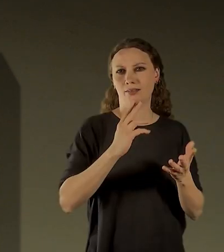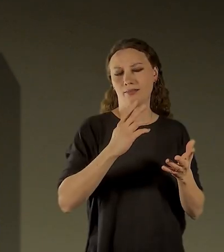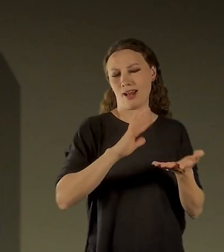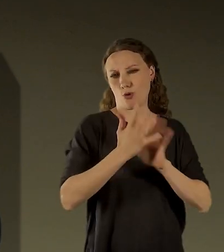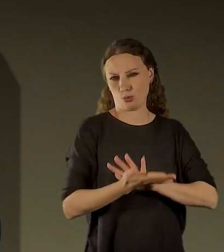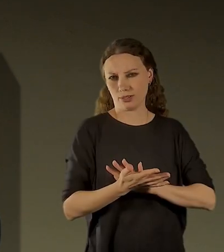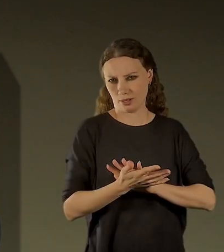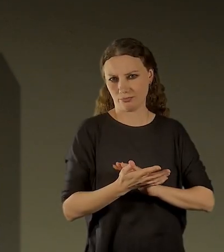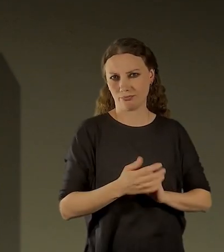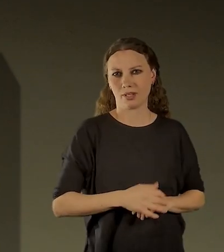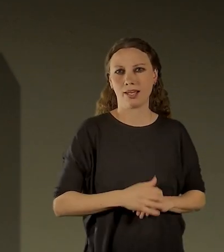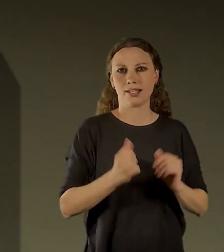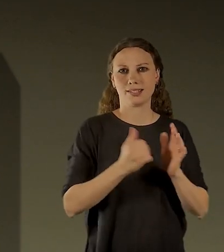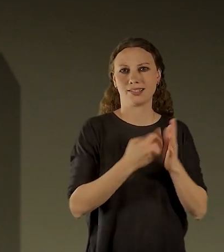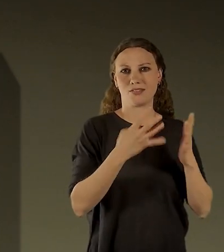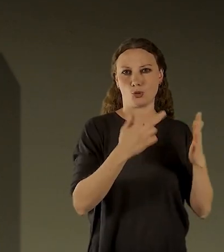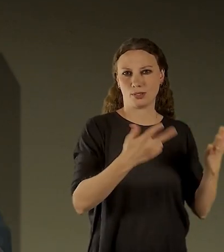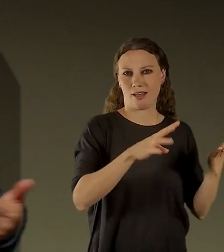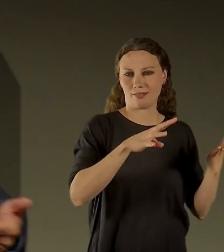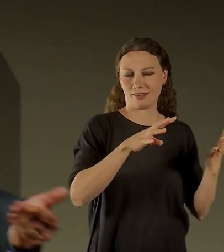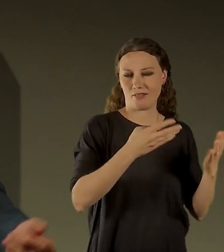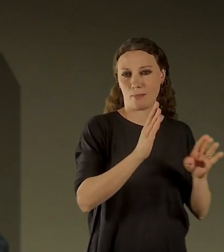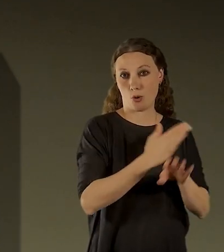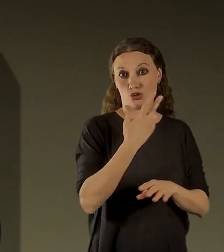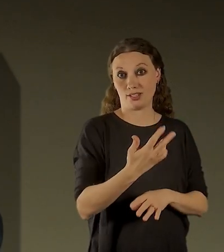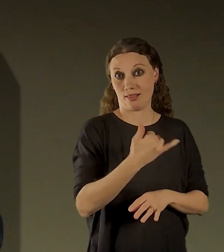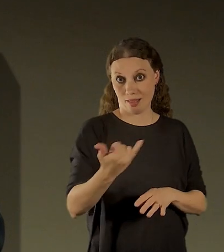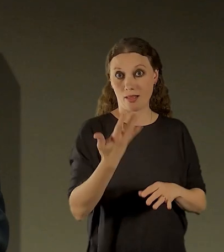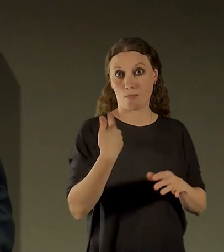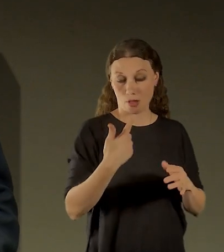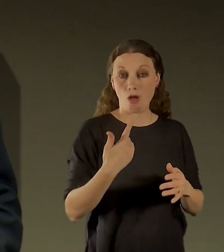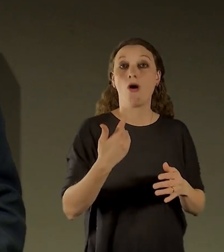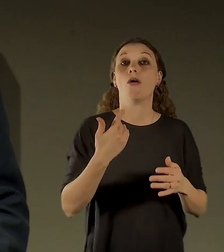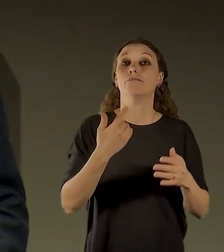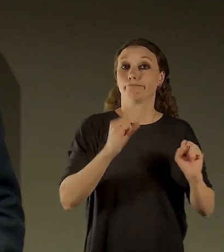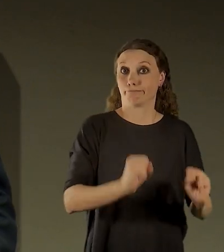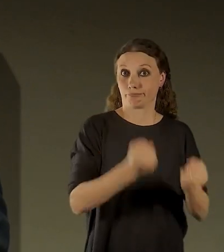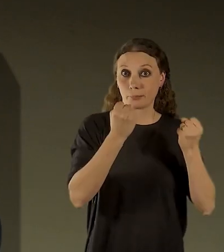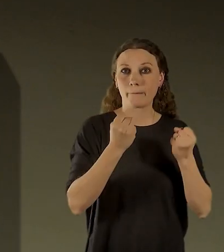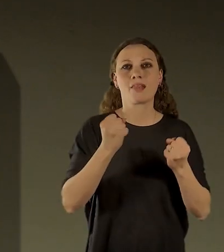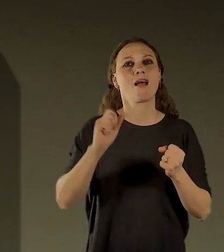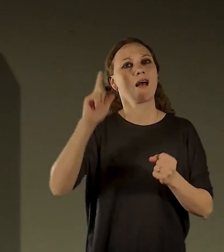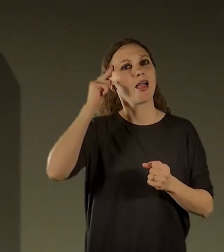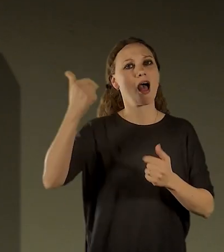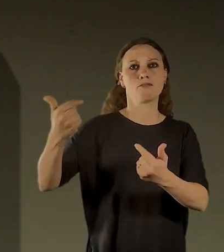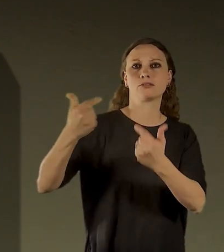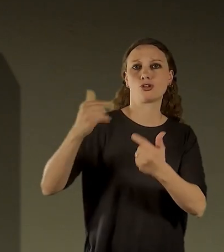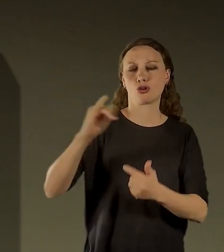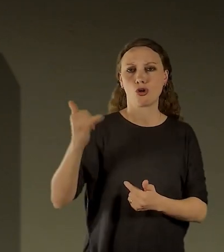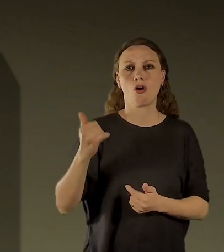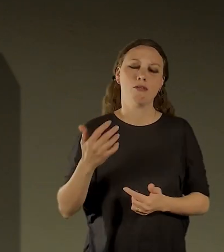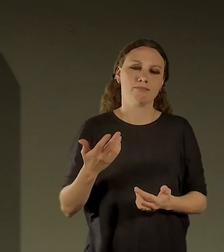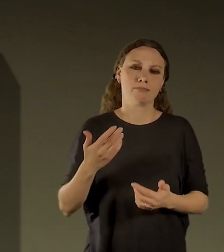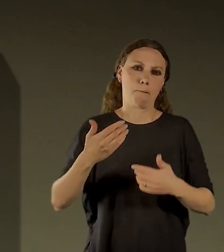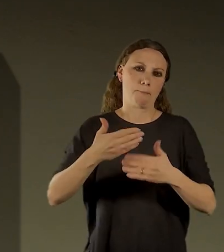významným partnerem je hlavní město Praha, kterému samozřejmě patří dík za veškerou naši podporu a pomoc při jejich